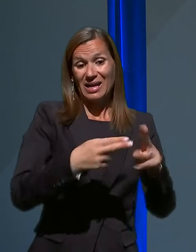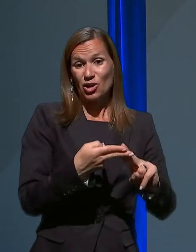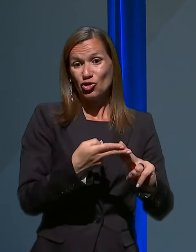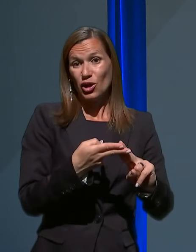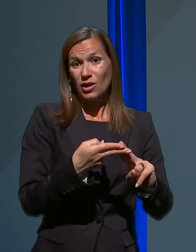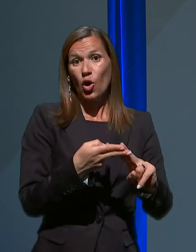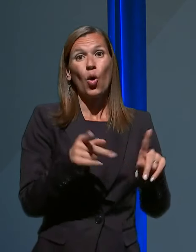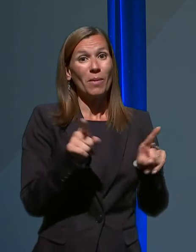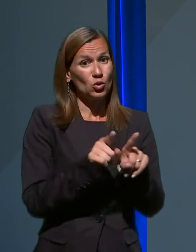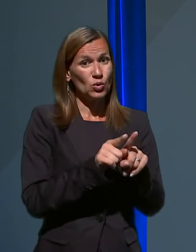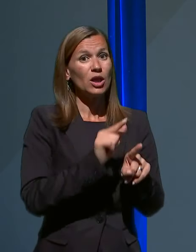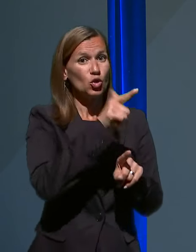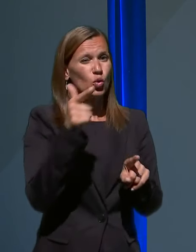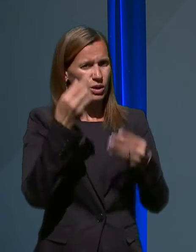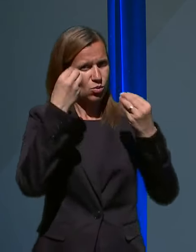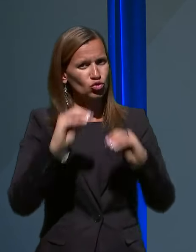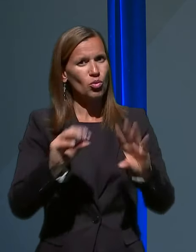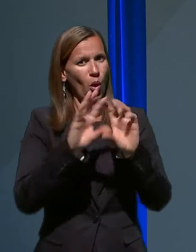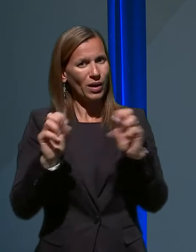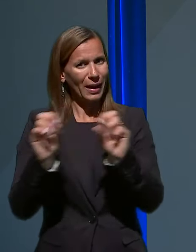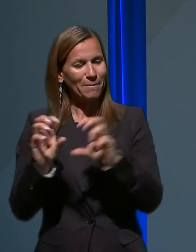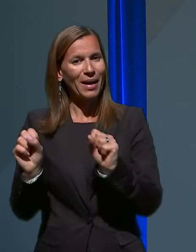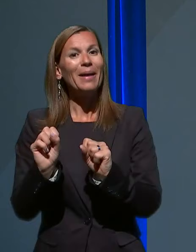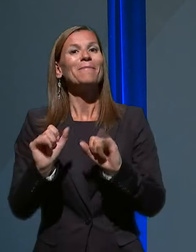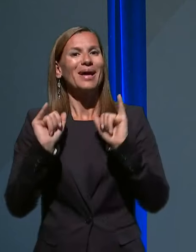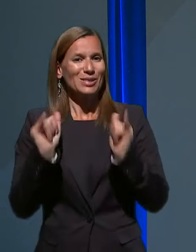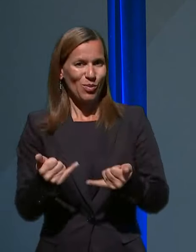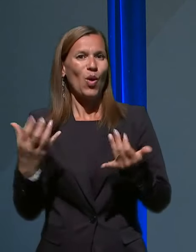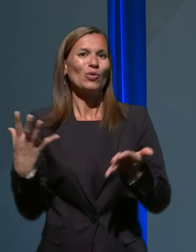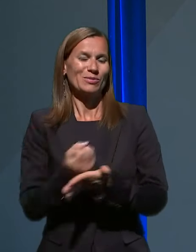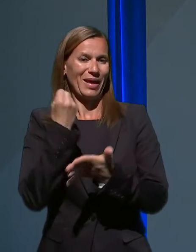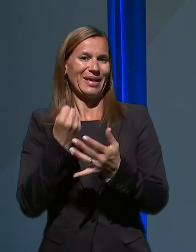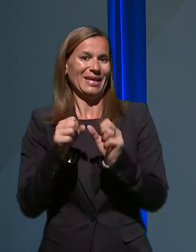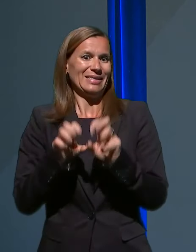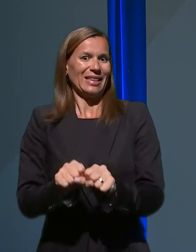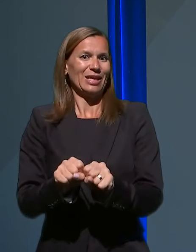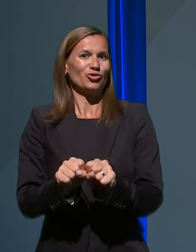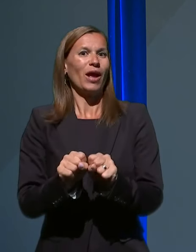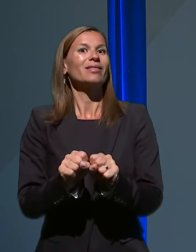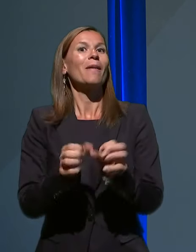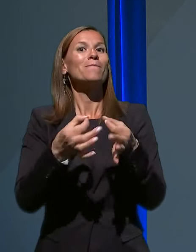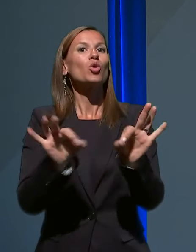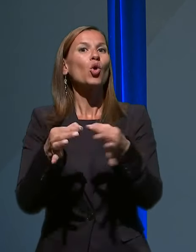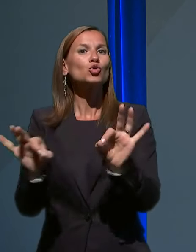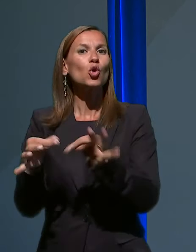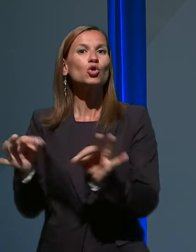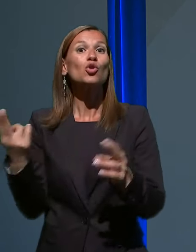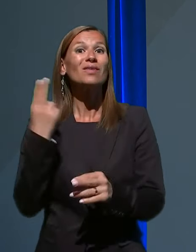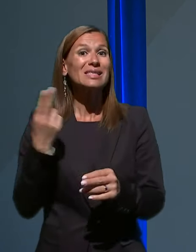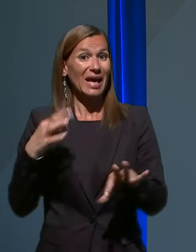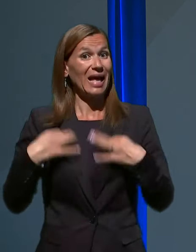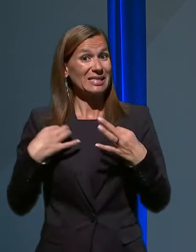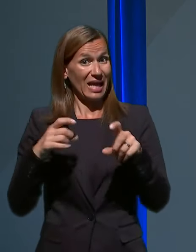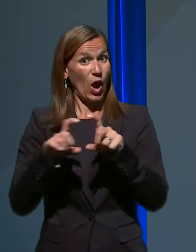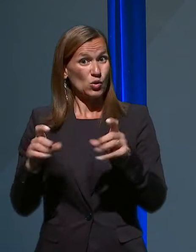tudi drugi držimo ukrepov, smo pa uspeli zadržati kapacitete slovenskega zdravstva do te mere, da